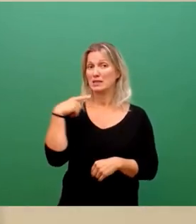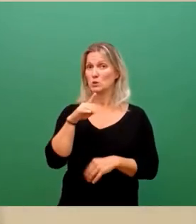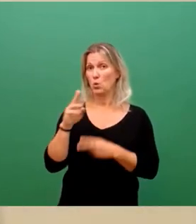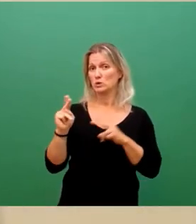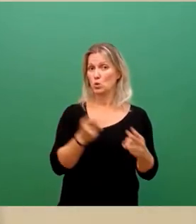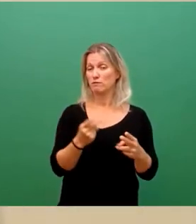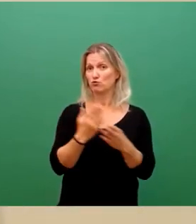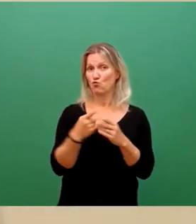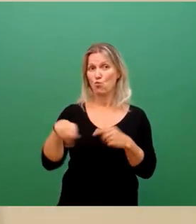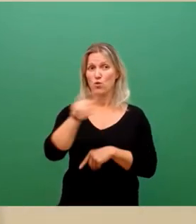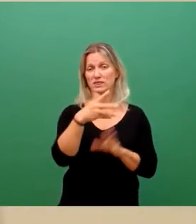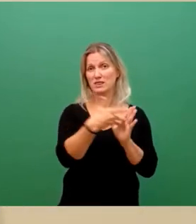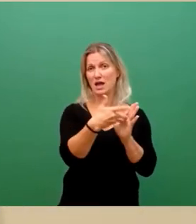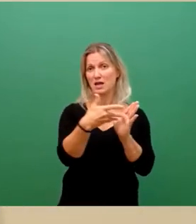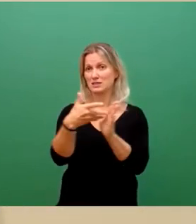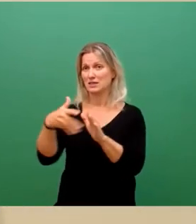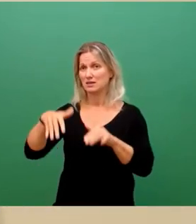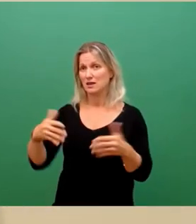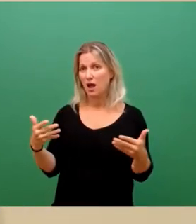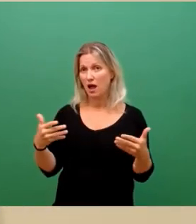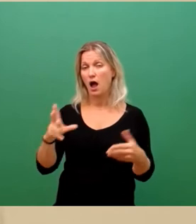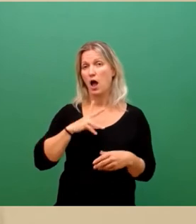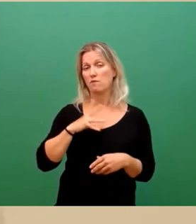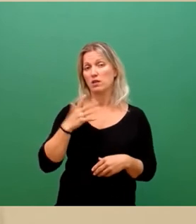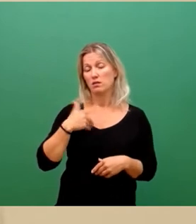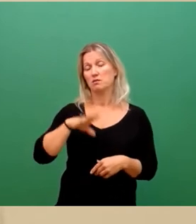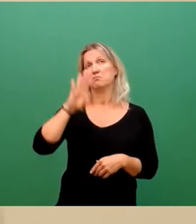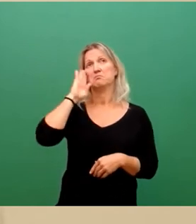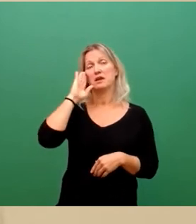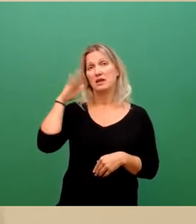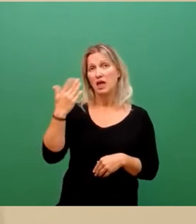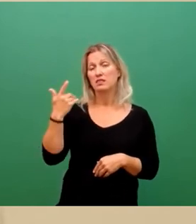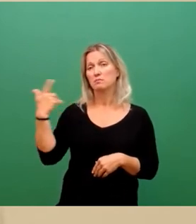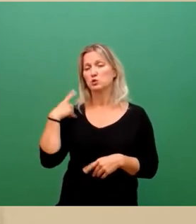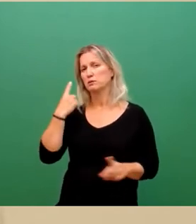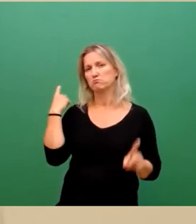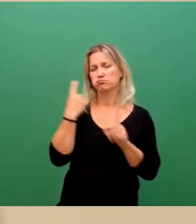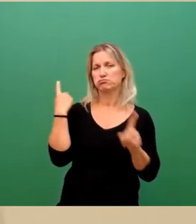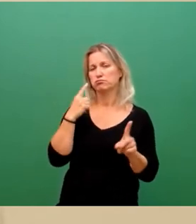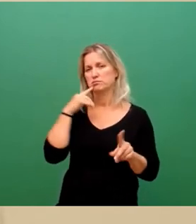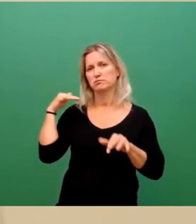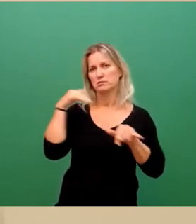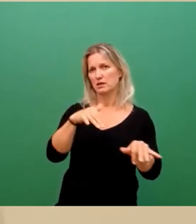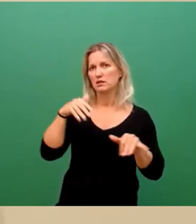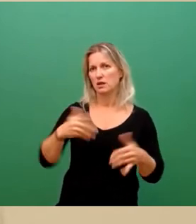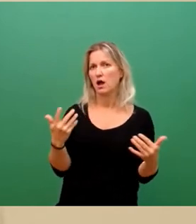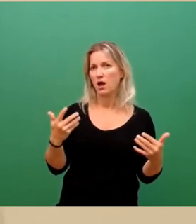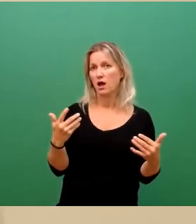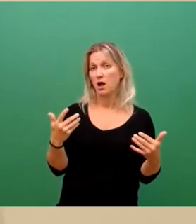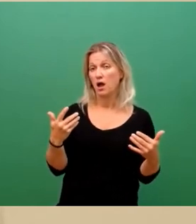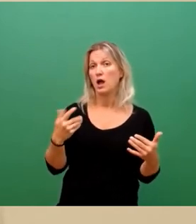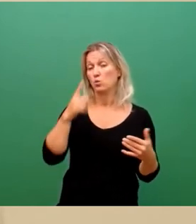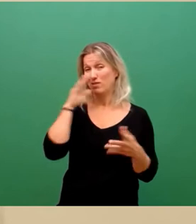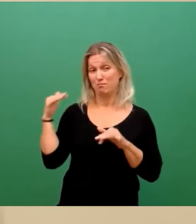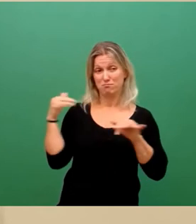Erfahrungsgemäß ist mit einer hohen Nachfrage und somit möglicherweise, das kennen wir alle, mit Wartezeiten